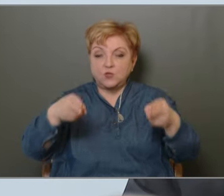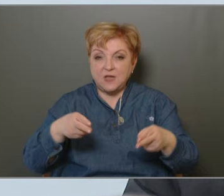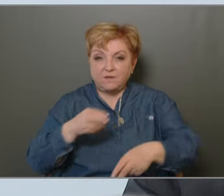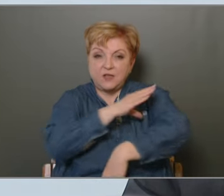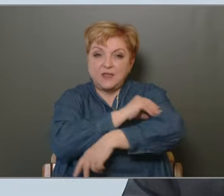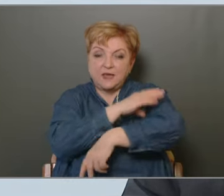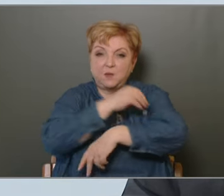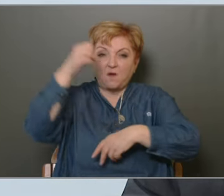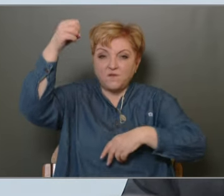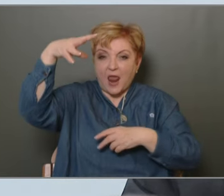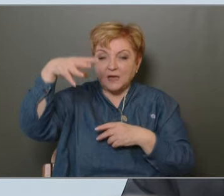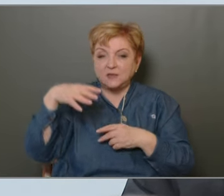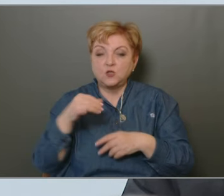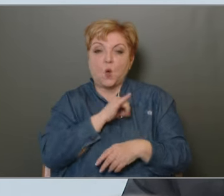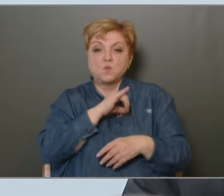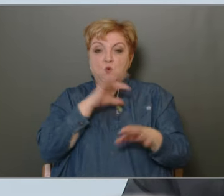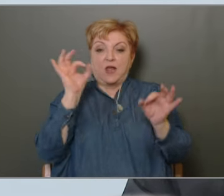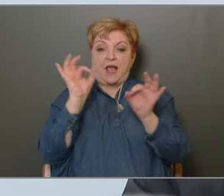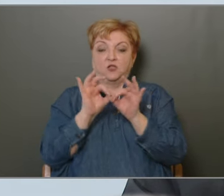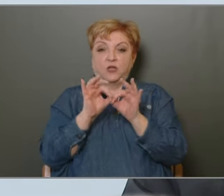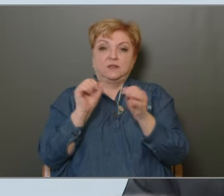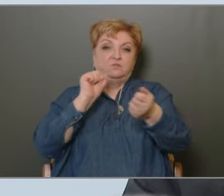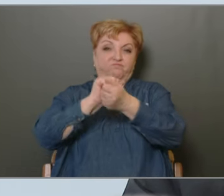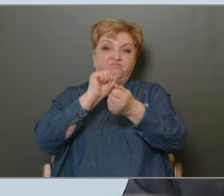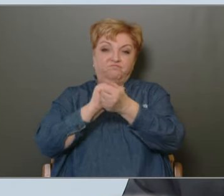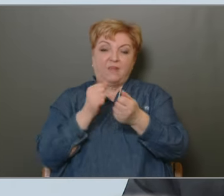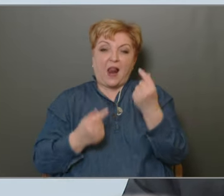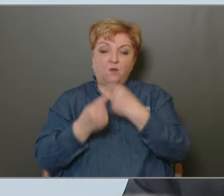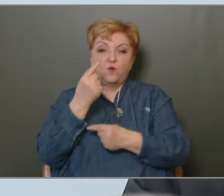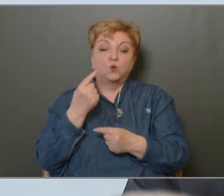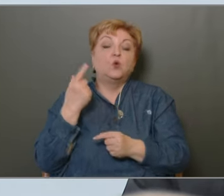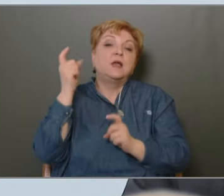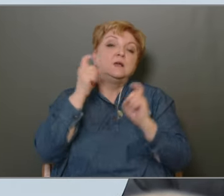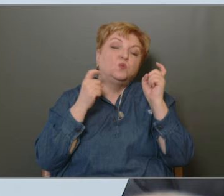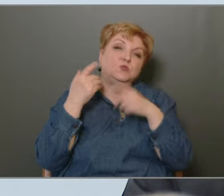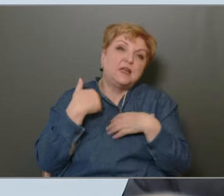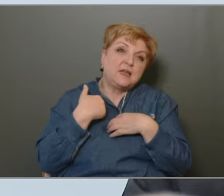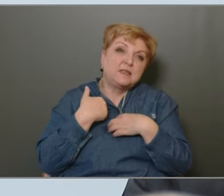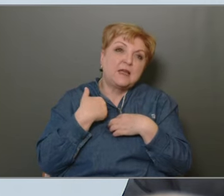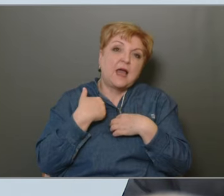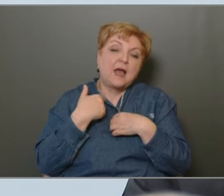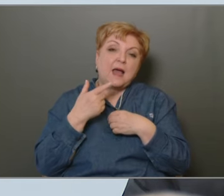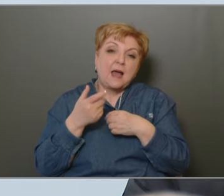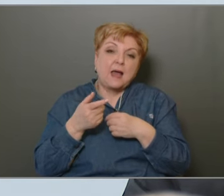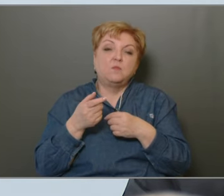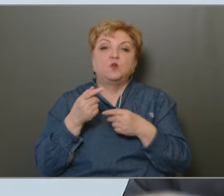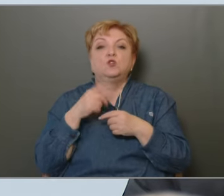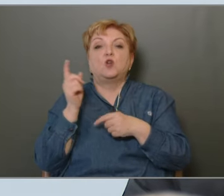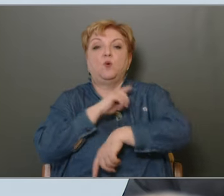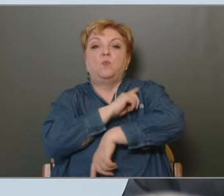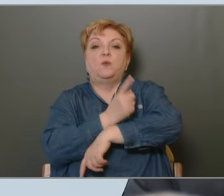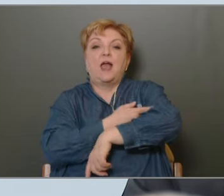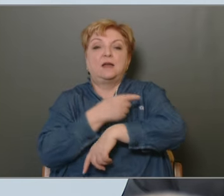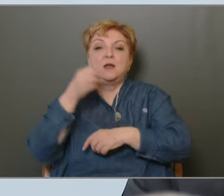gyengébb a világítás, akkor a bűnesetek is gyakrabban fordulnak elő Tehát én úgy érzem, hogy érdemes lenne megfontolni, hogy nagyobb fényerejű